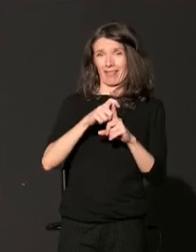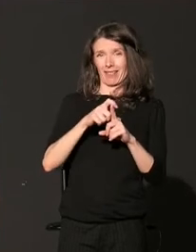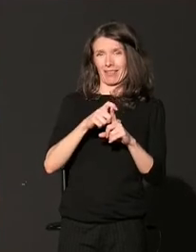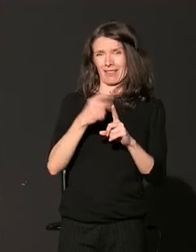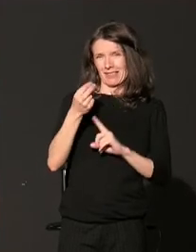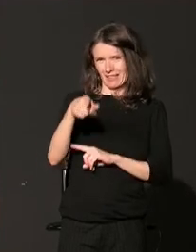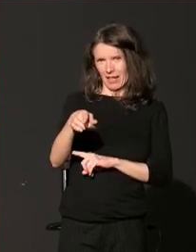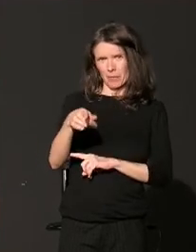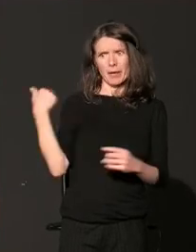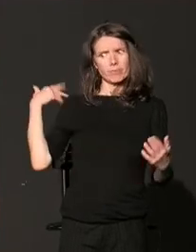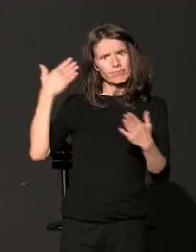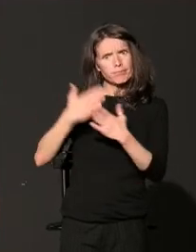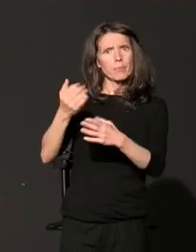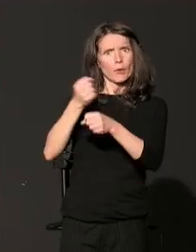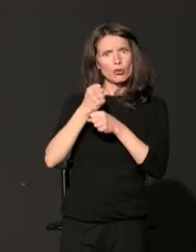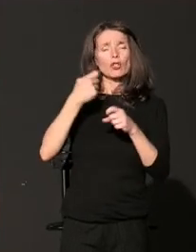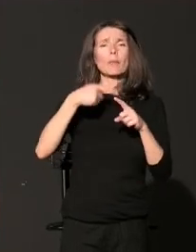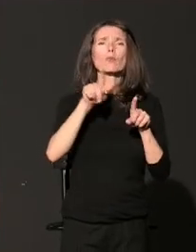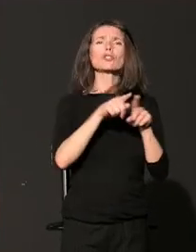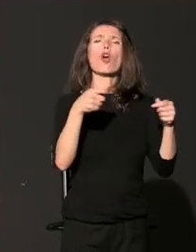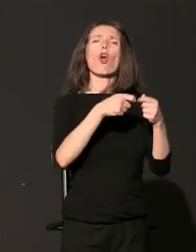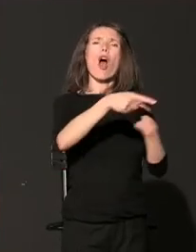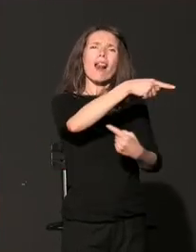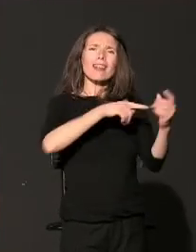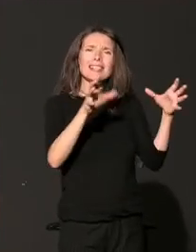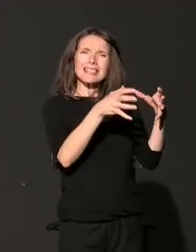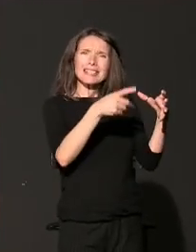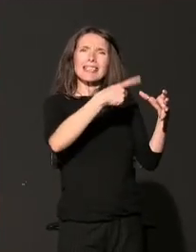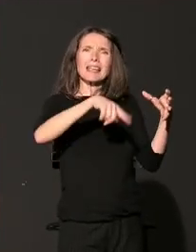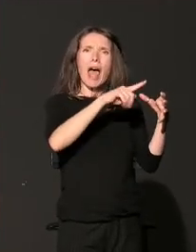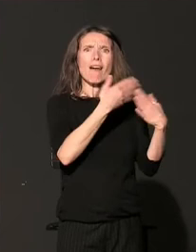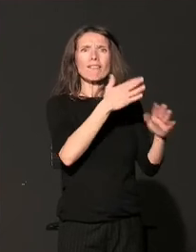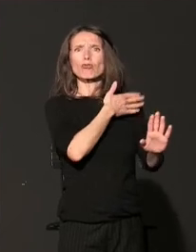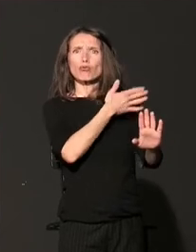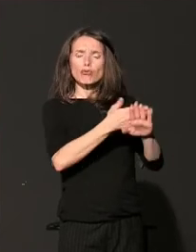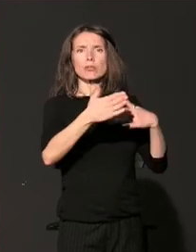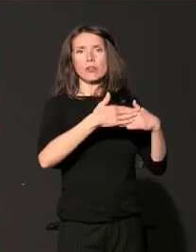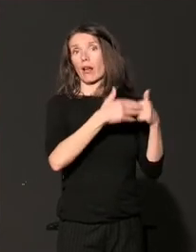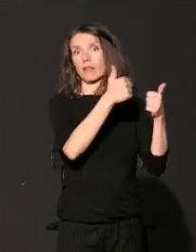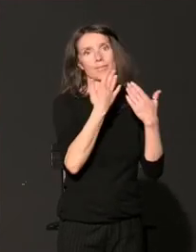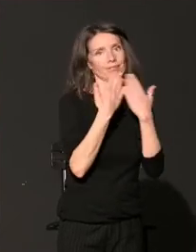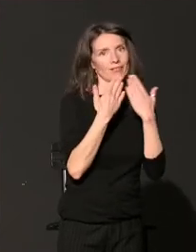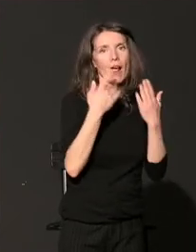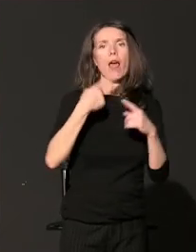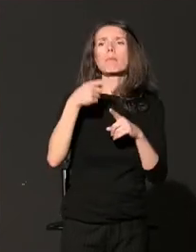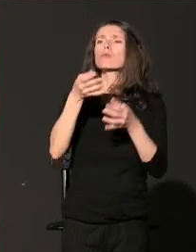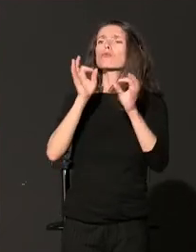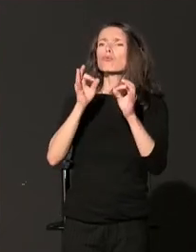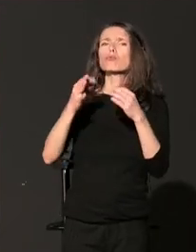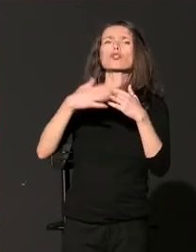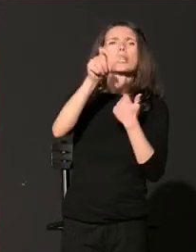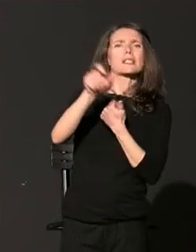temama, svim partnerima iz koalicije i šire na bliskoj i plodonosnoj saradnji, svim stručnim saradnicima koji su nam